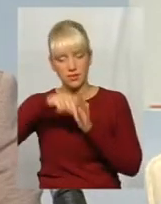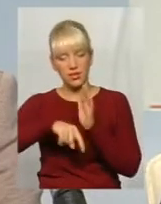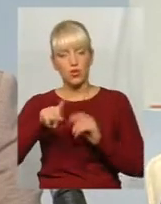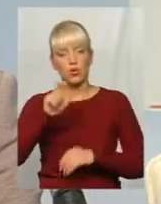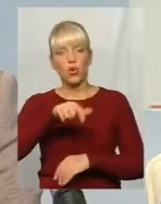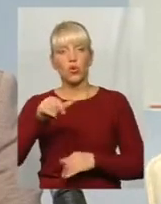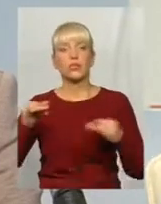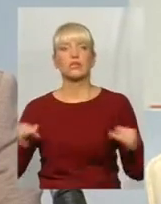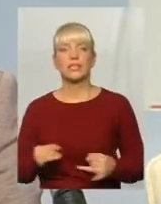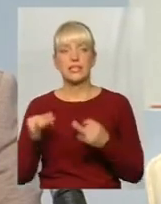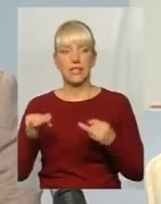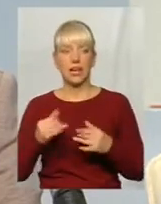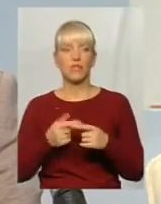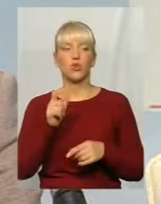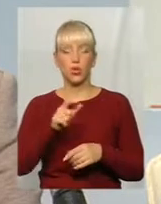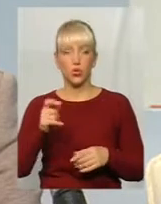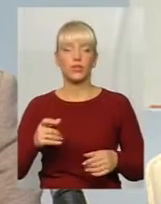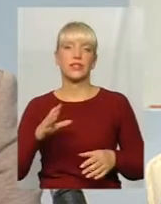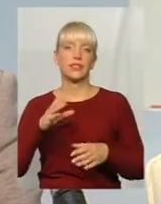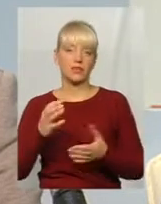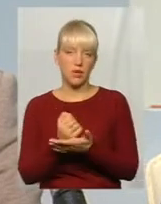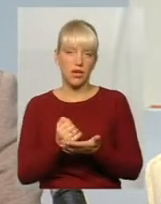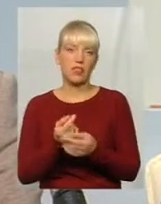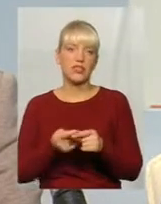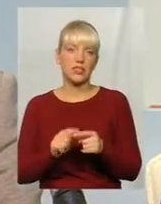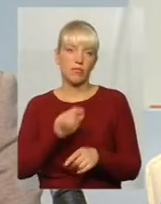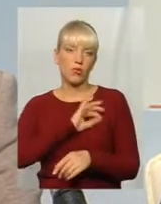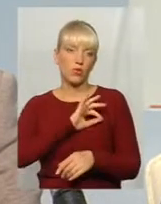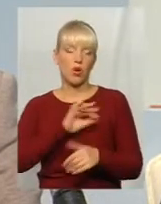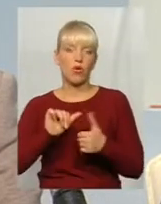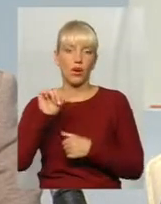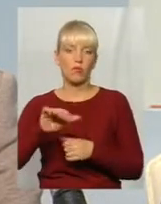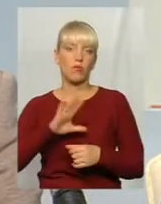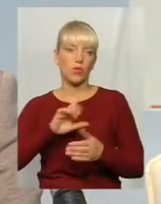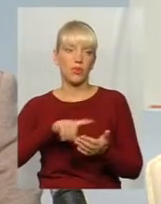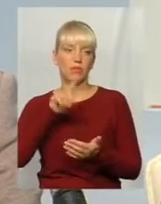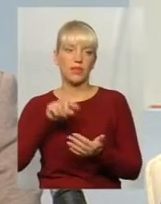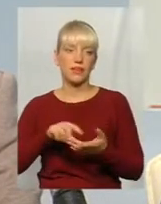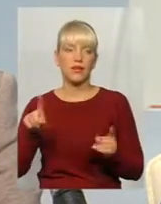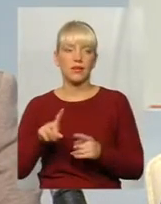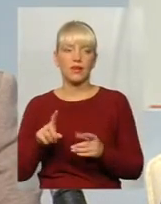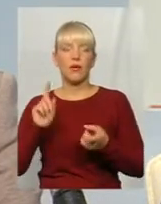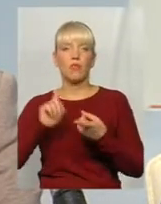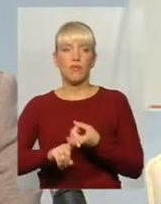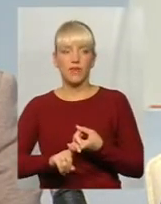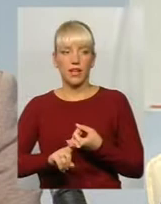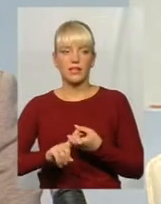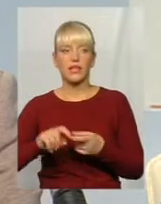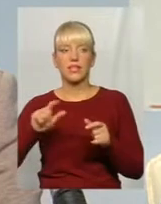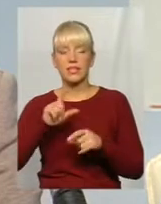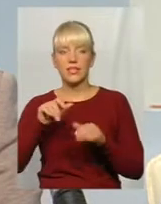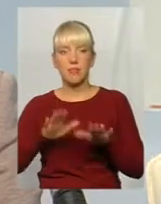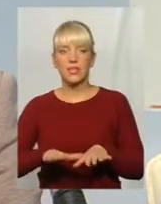цікаво, і вони збираються цим користуватися. Ну, окремо, були питання, які дійсно пов'язані тут з